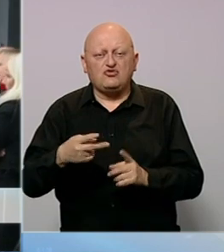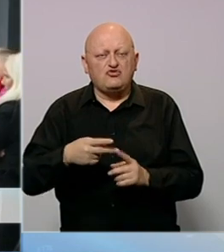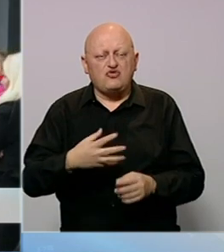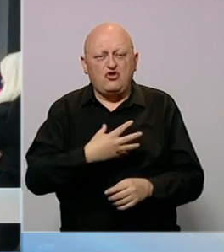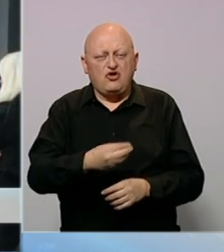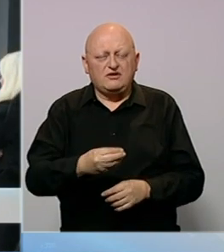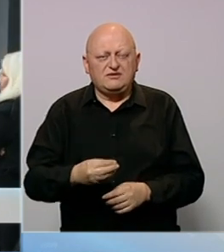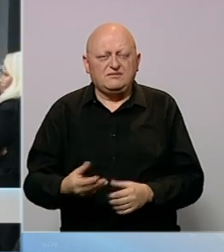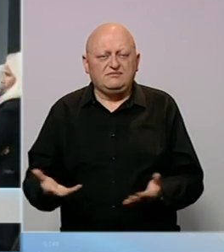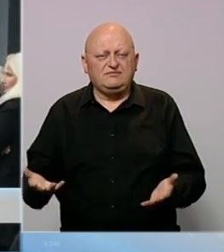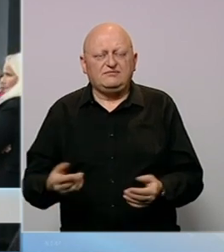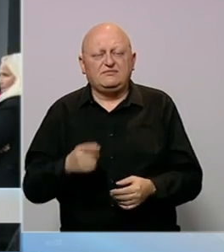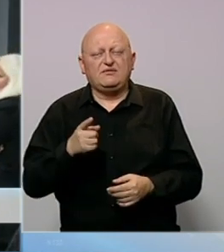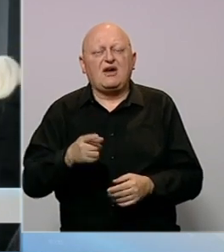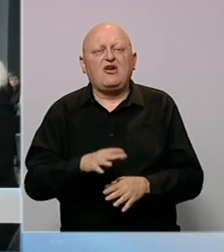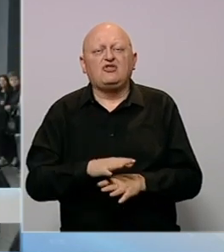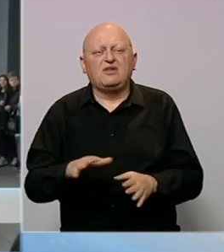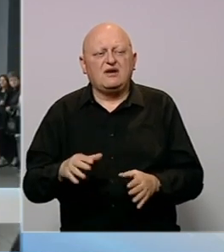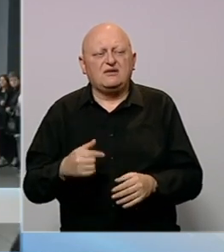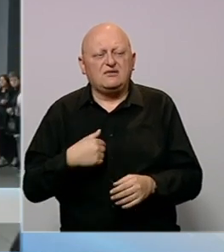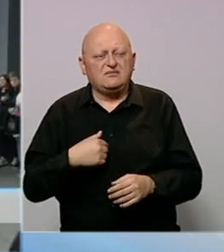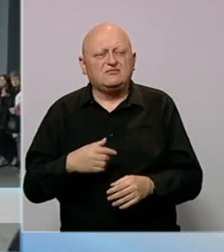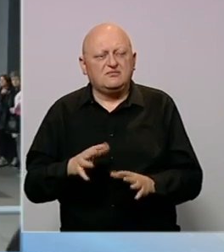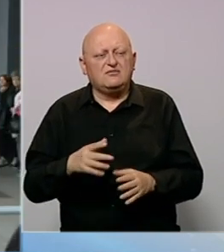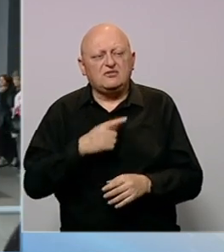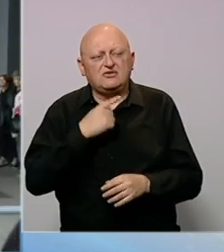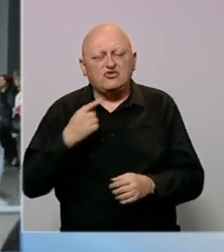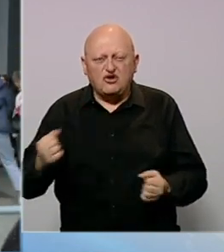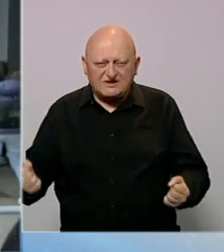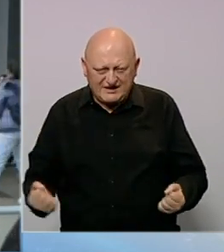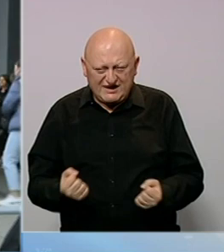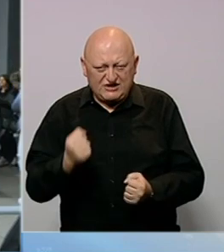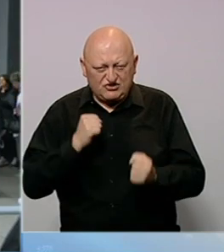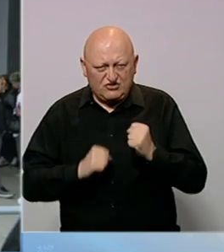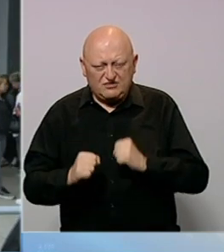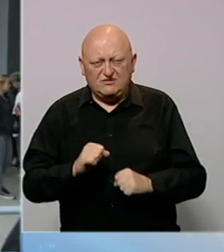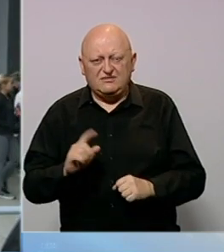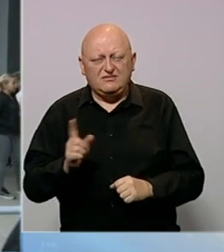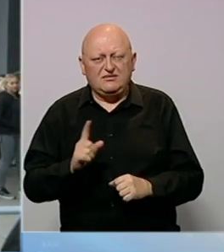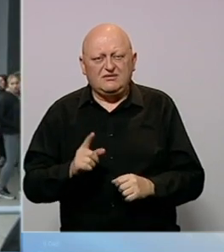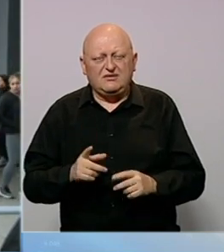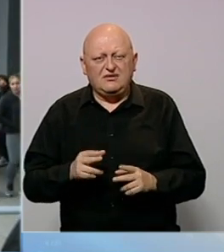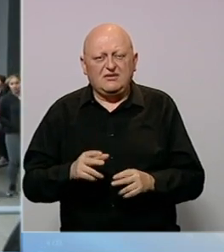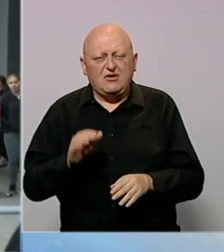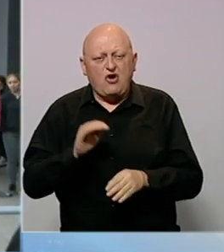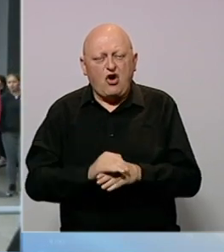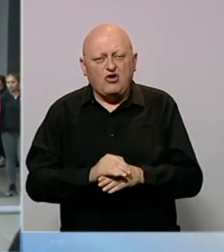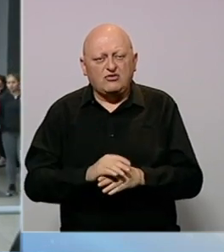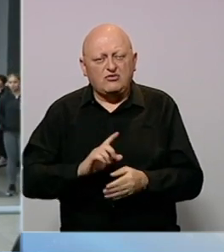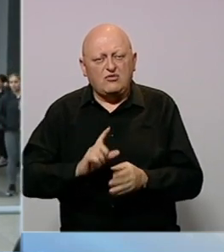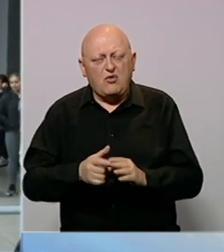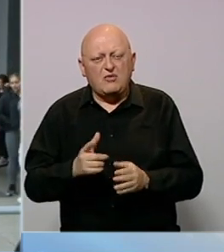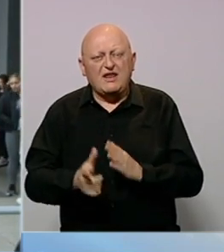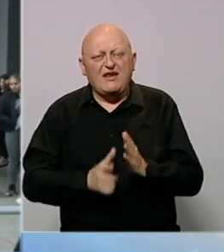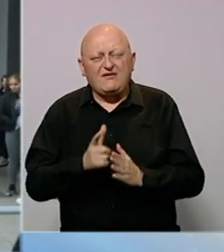drugoj, tako da bilo je dosta teško, nije karcinom bio otkriven baš potpuno na